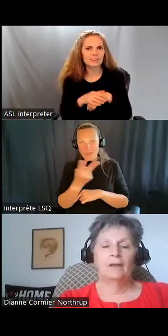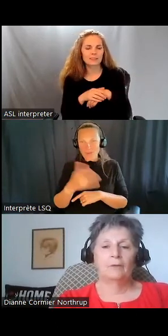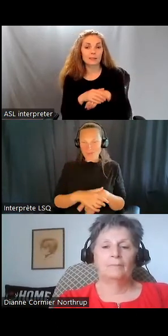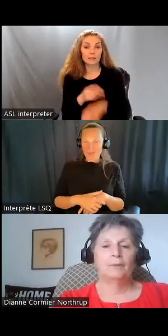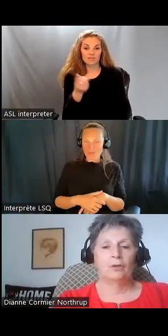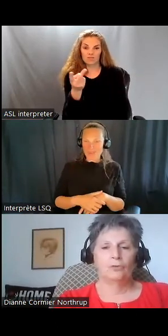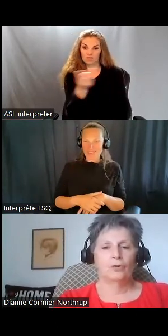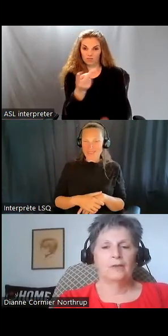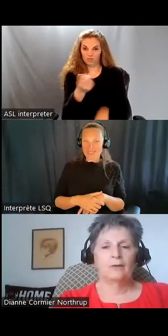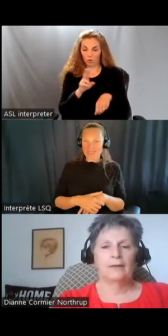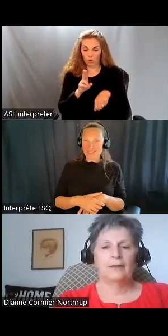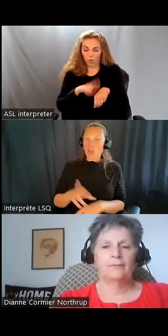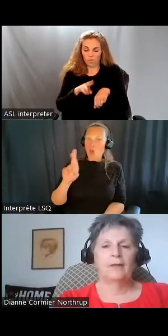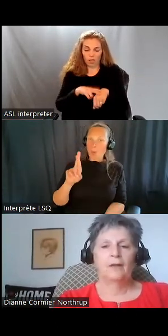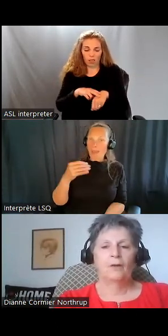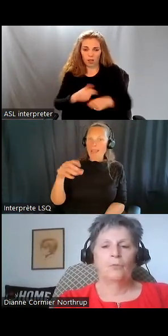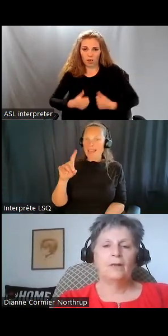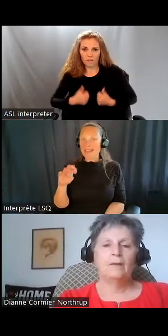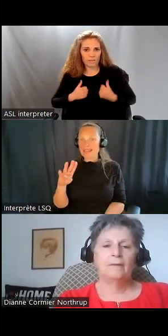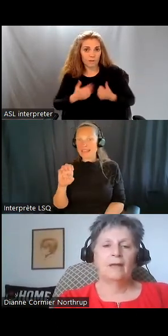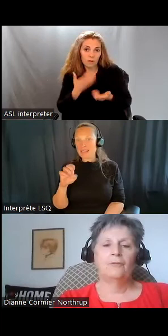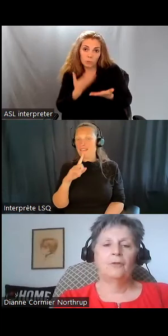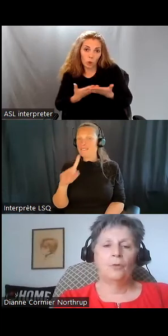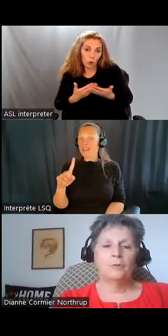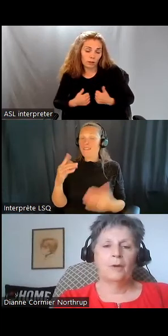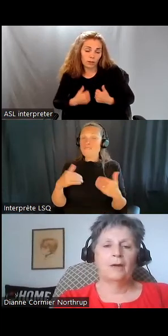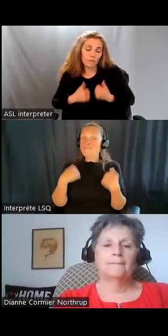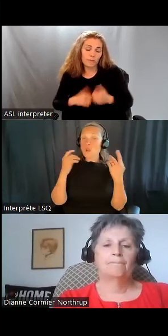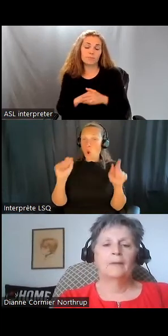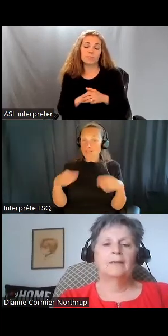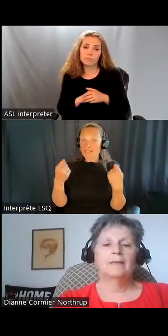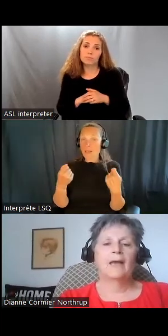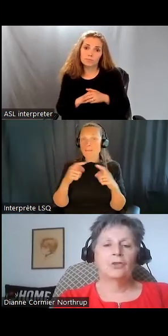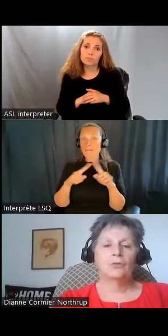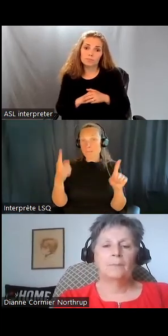La vie de Robert et Lynn, c'était vraiment une vie ordinaire, même si une bonne vie ordinaire.